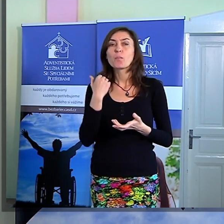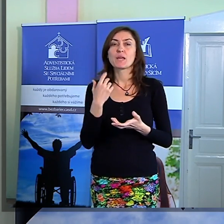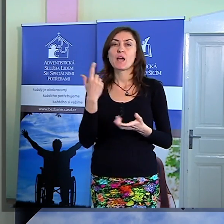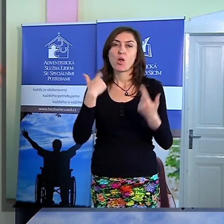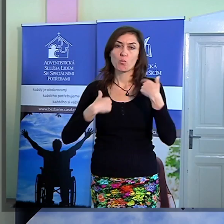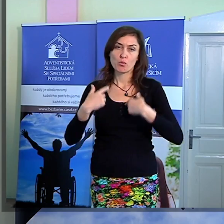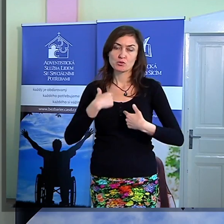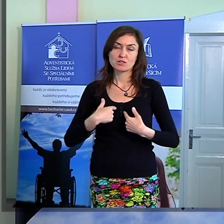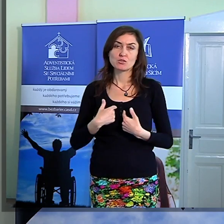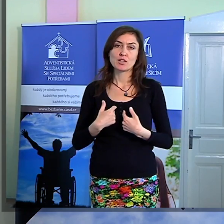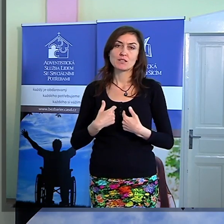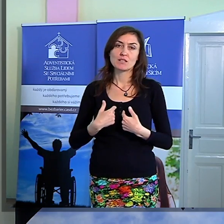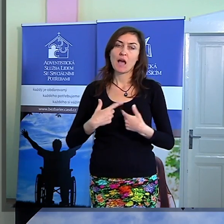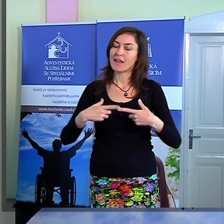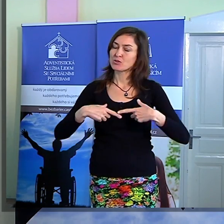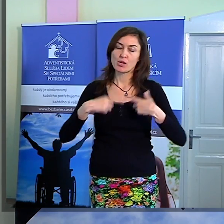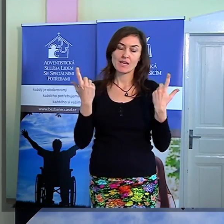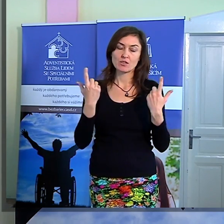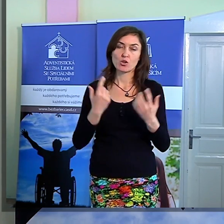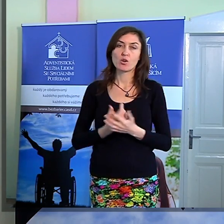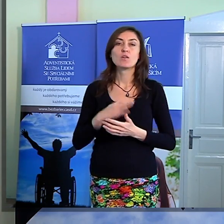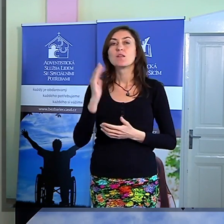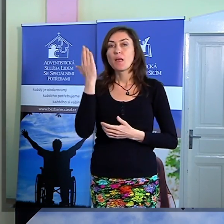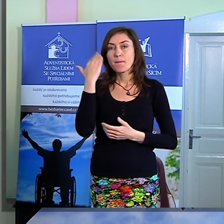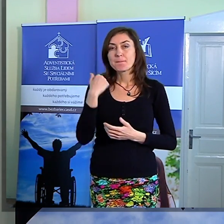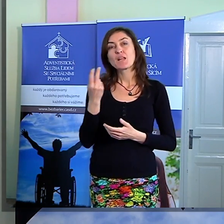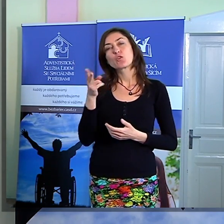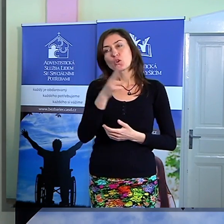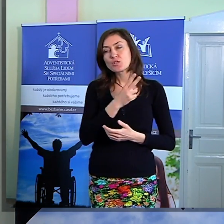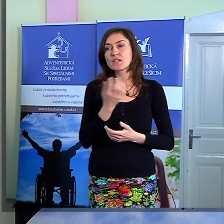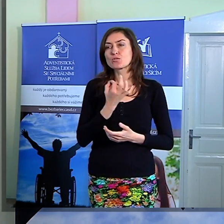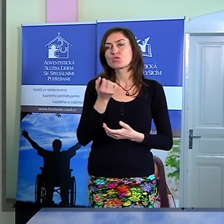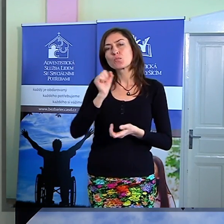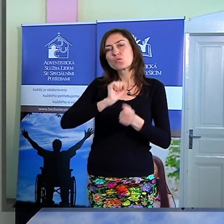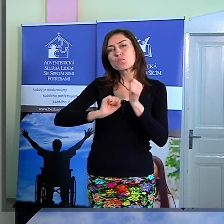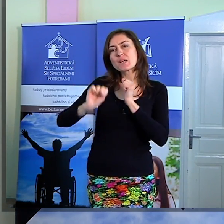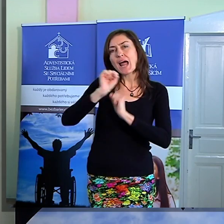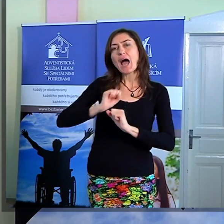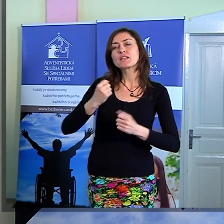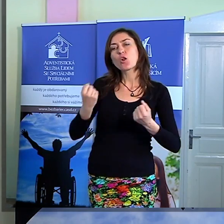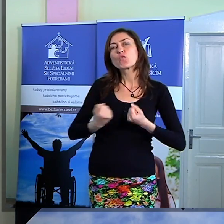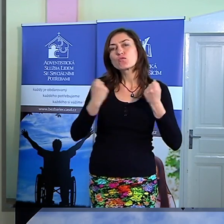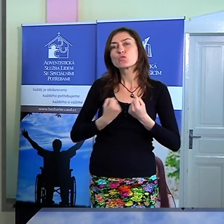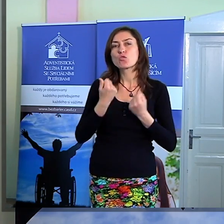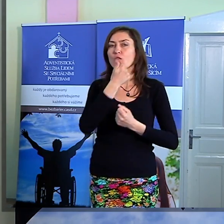v podstatě úplně jedno. Bylo to něco, co mu bránilo fungovat na 100%.